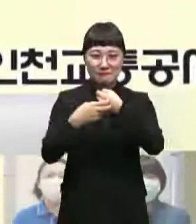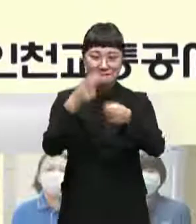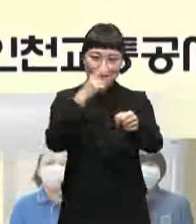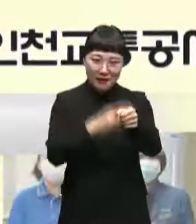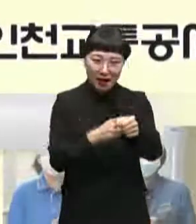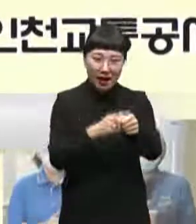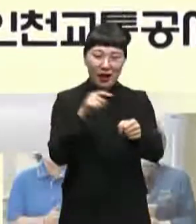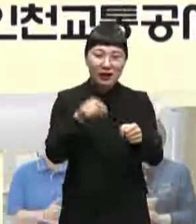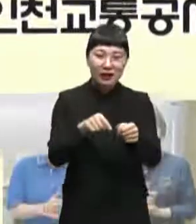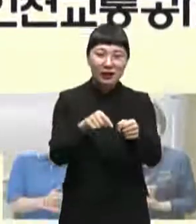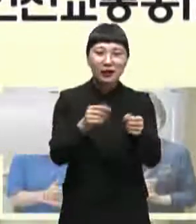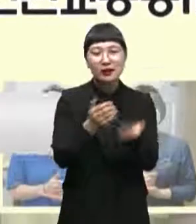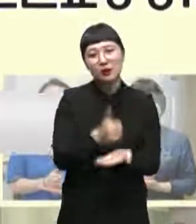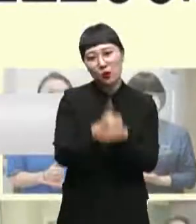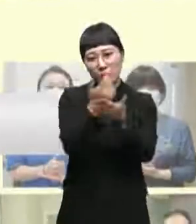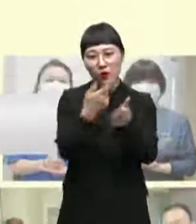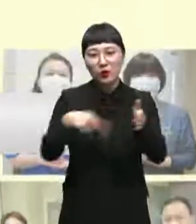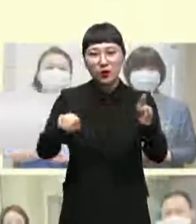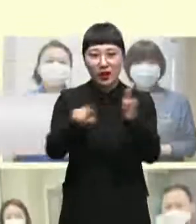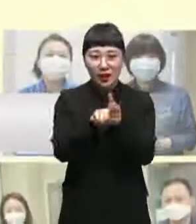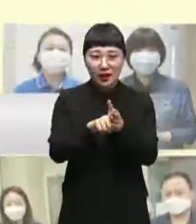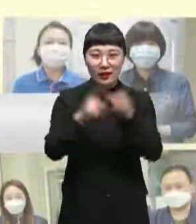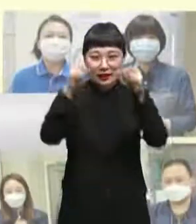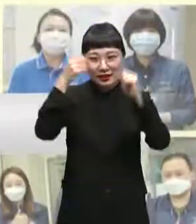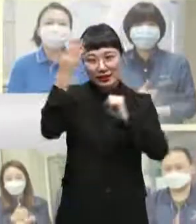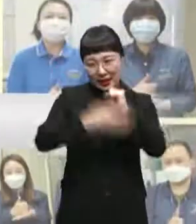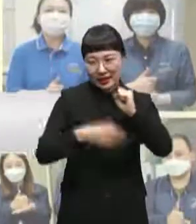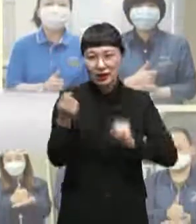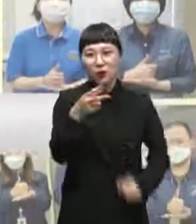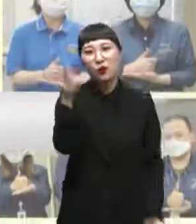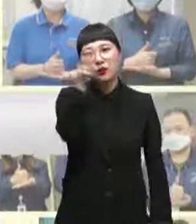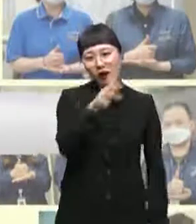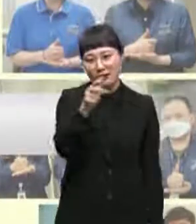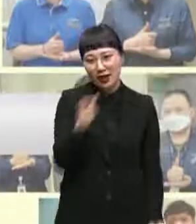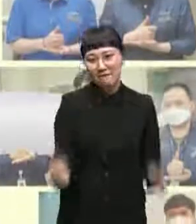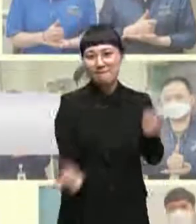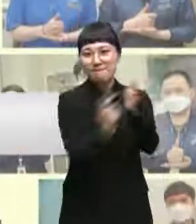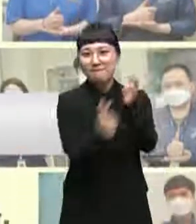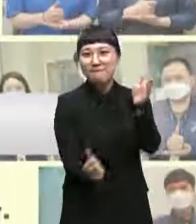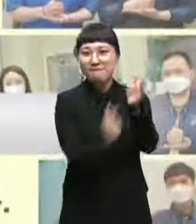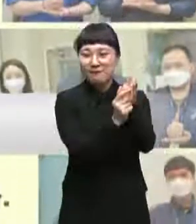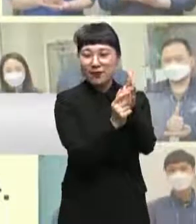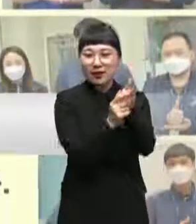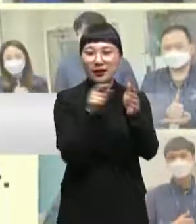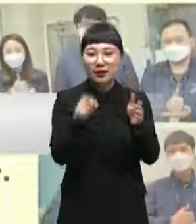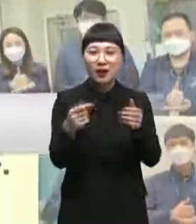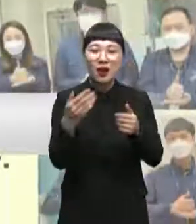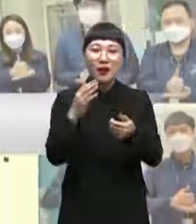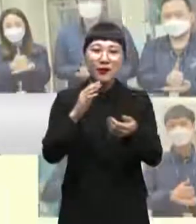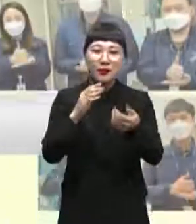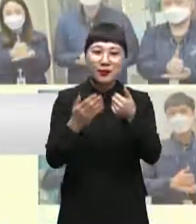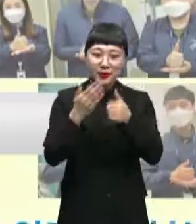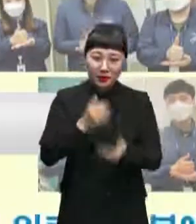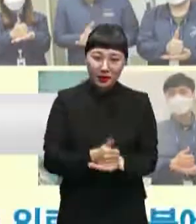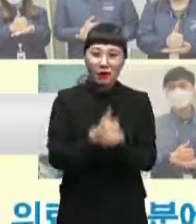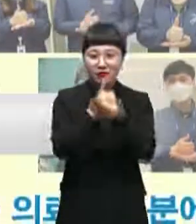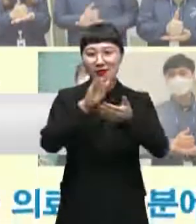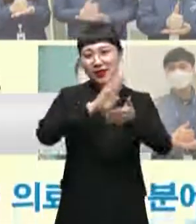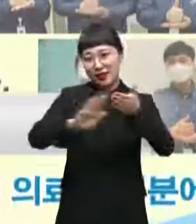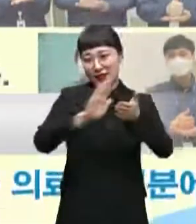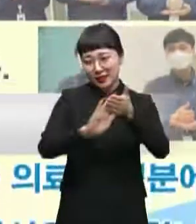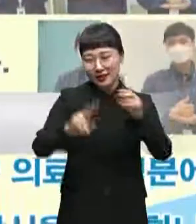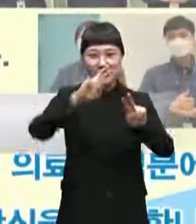존경과 자부심을 뜻하는 수호사진이나 영상을 올린 뒤 덕분의 캠페인, 덕분의 챌린지, 의료진 덕분의 등의